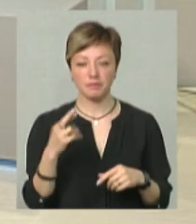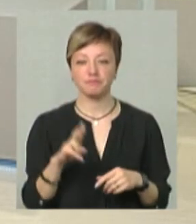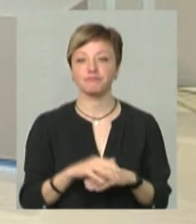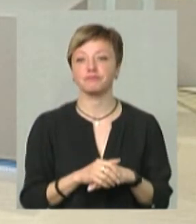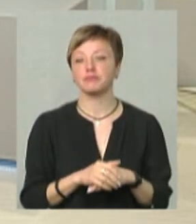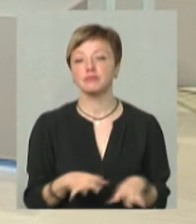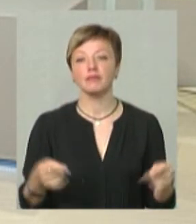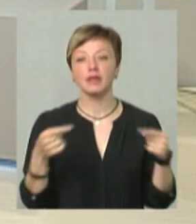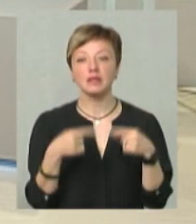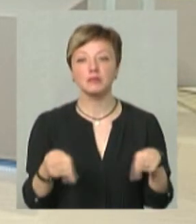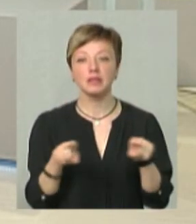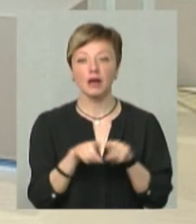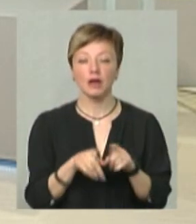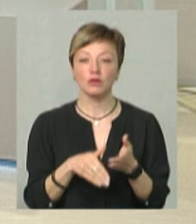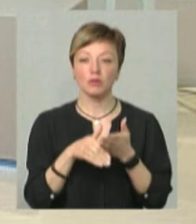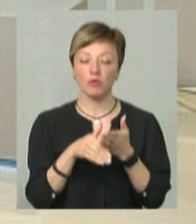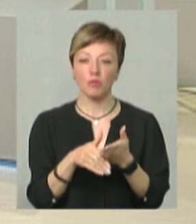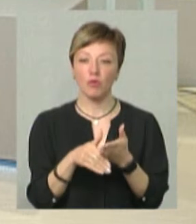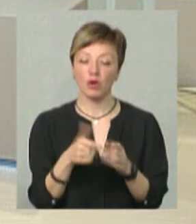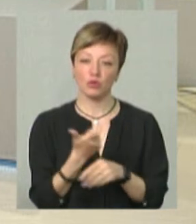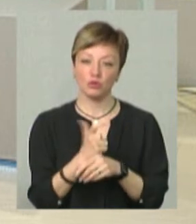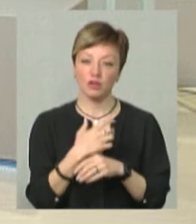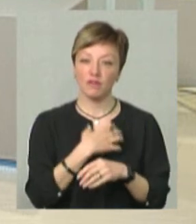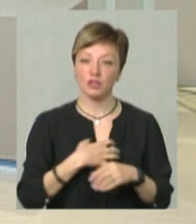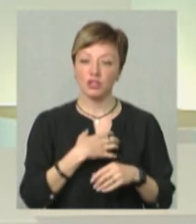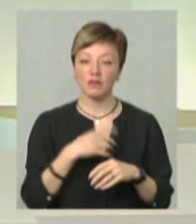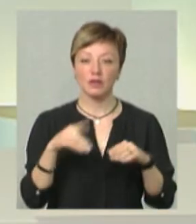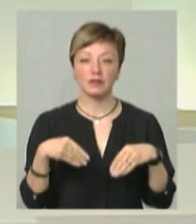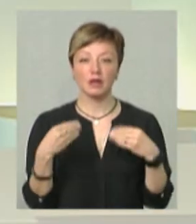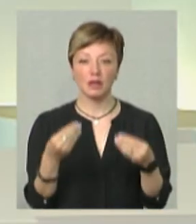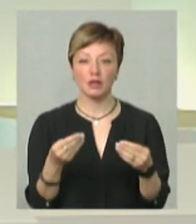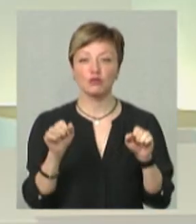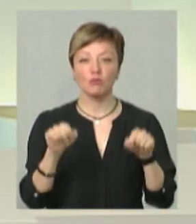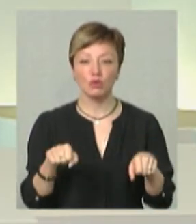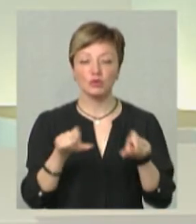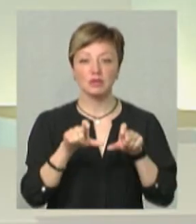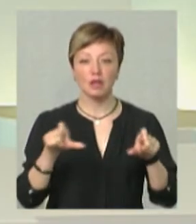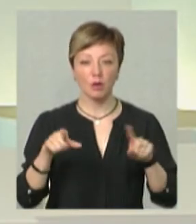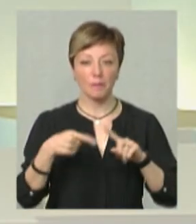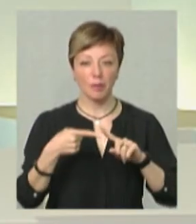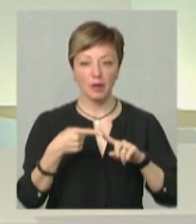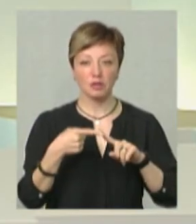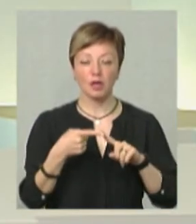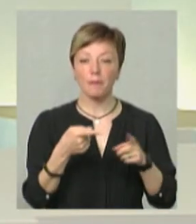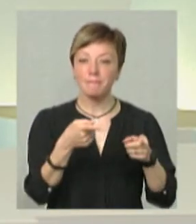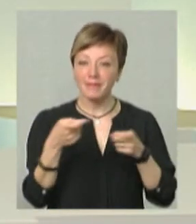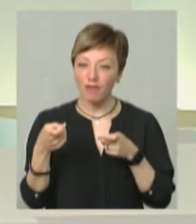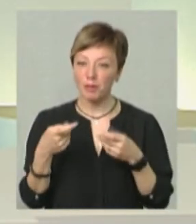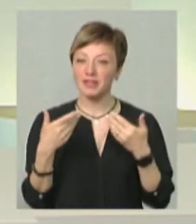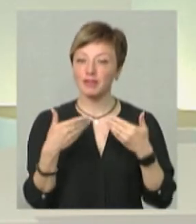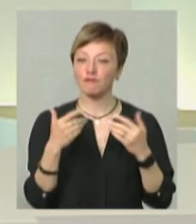Саме от така допомога інституційна, вона дуже важлива, тому що вона дає змогу закладу, по-перше, привабити